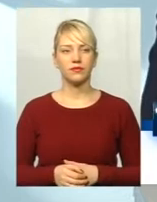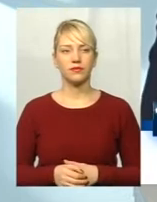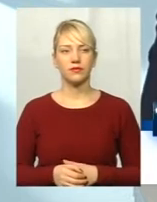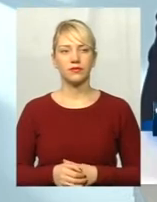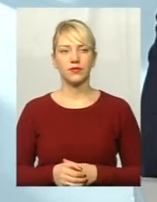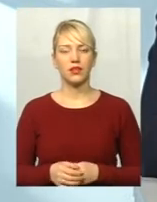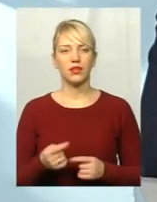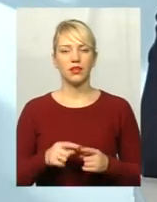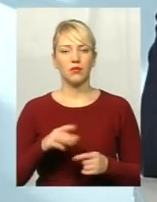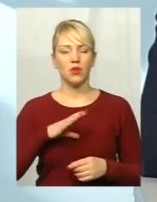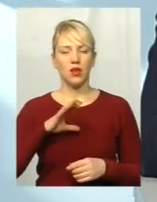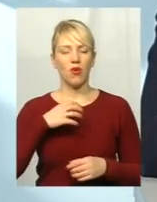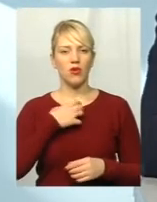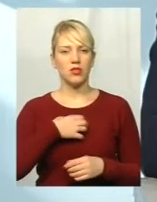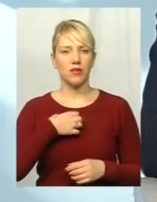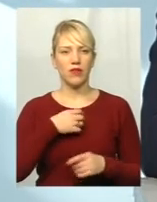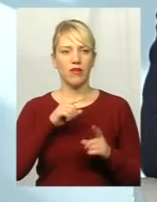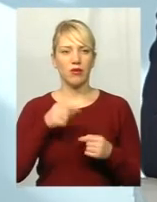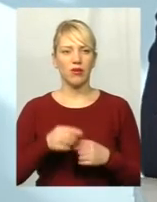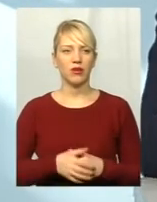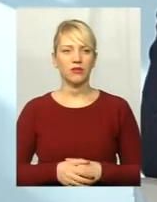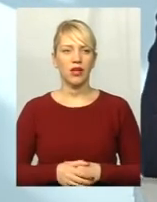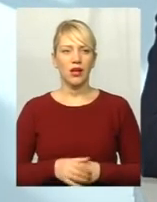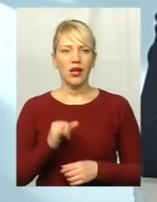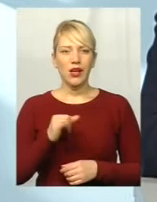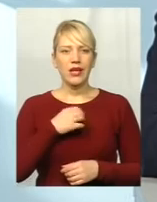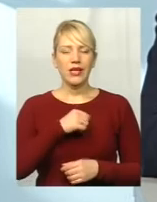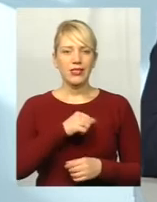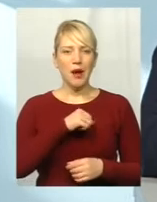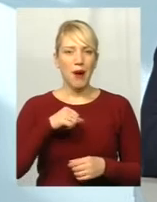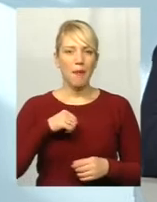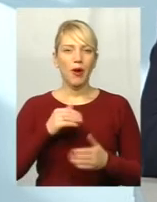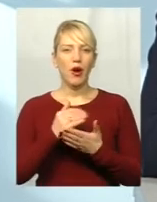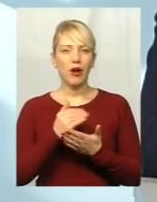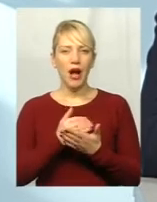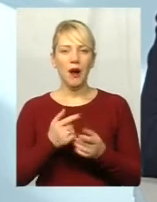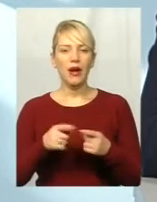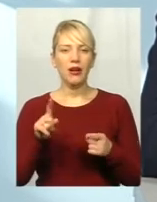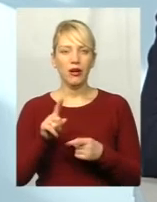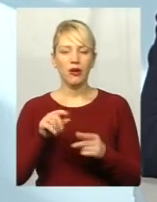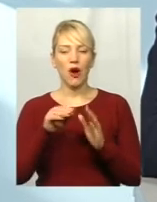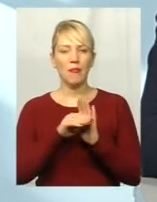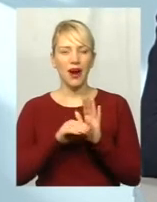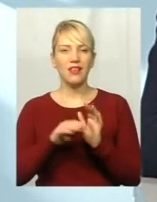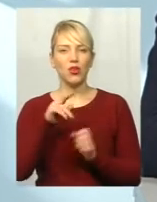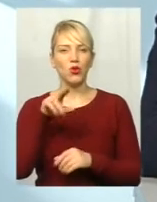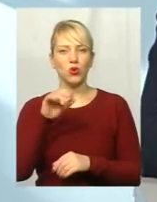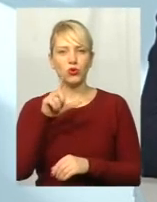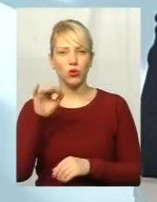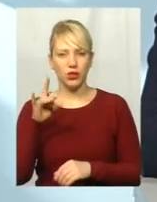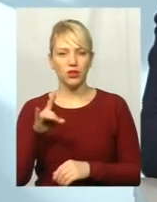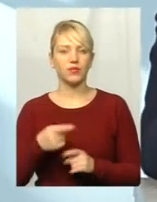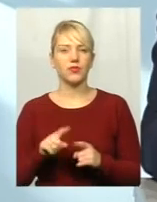І це була основна вимога, крім, ну, і сама програма, яку використовує компанія «Дозор», тобто йшла